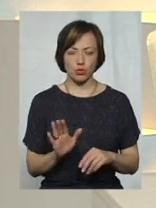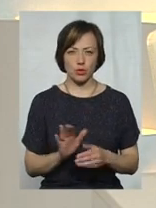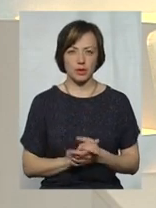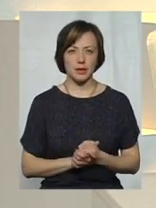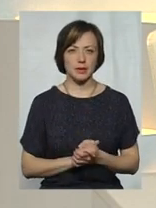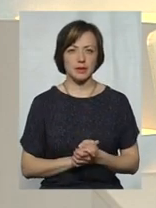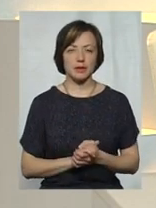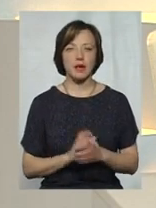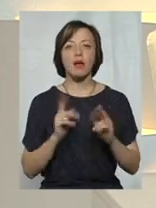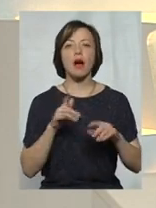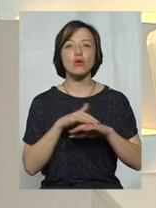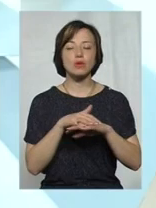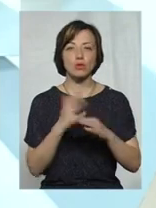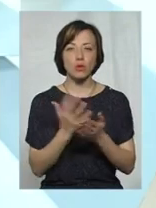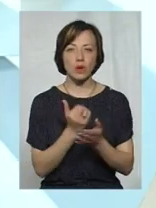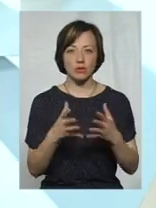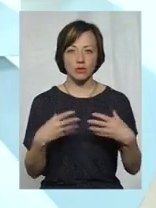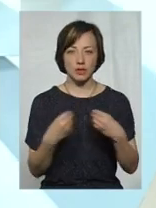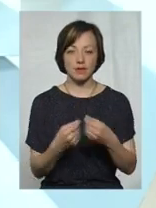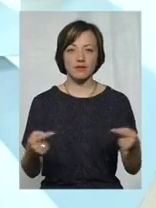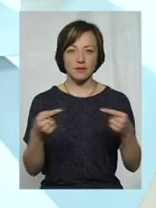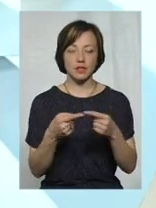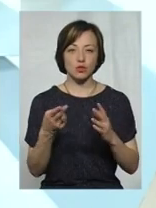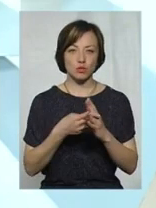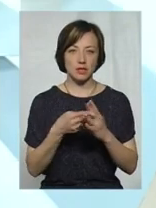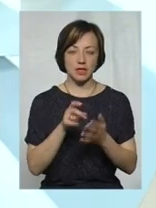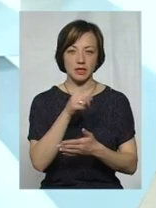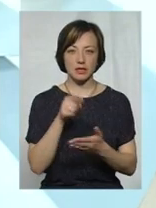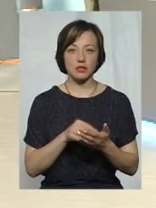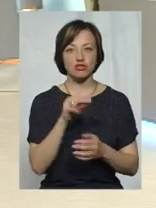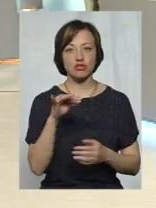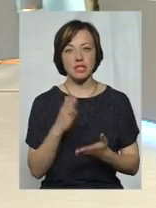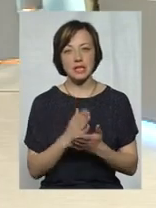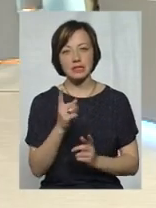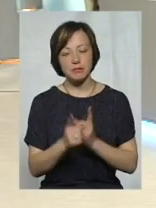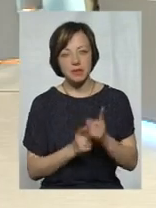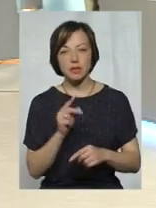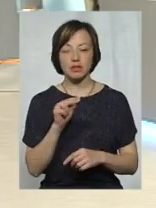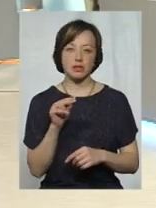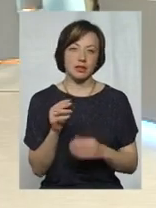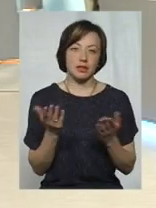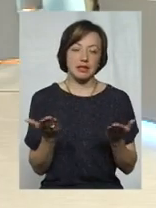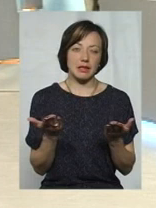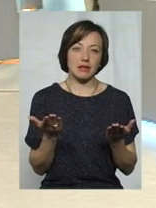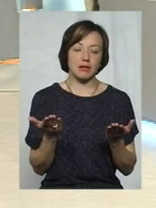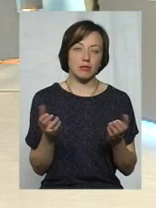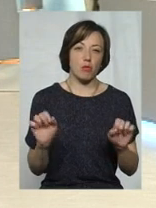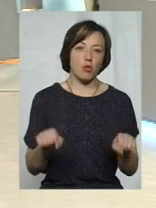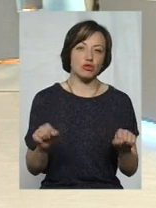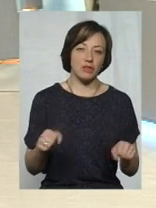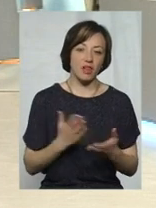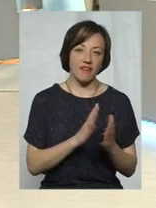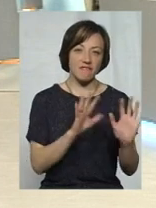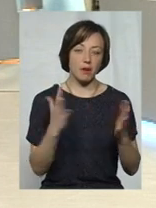у той розраховується дохід родини для визначення субсидії. Чи є зміни, чи і, можливо, є